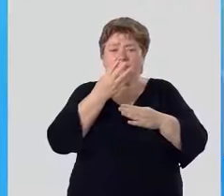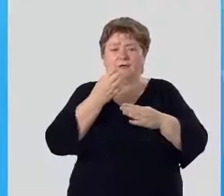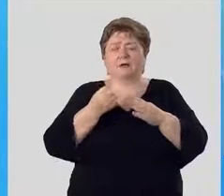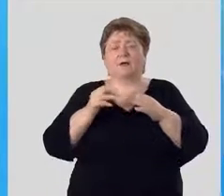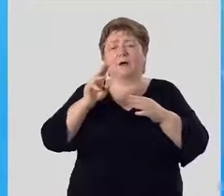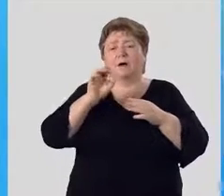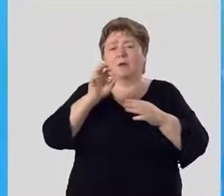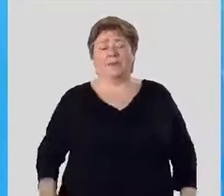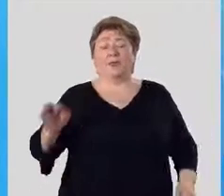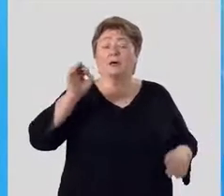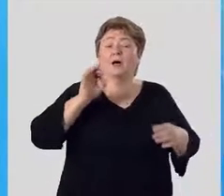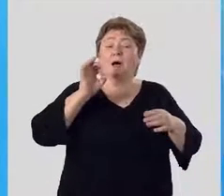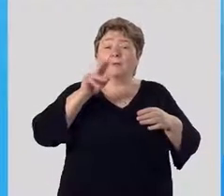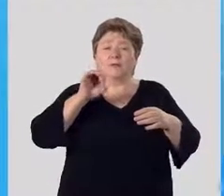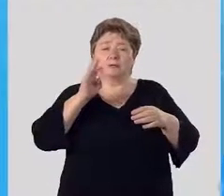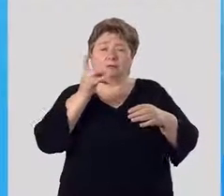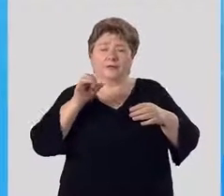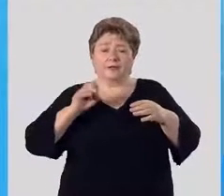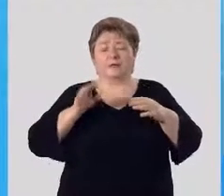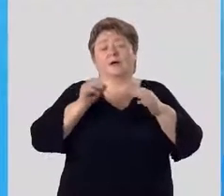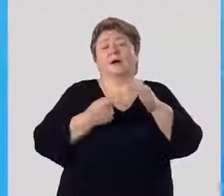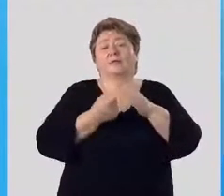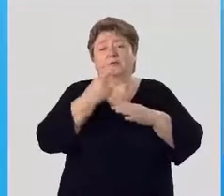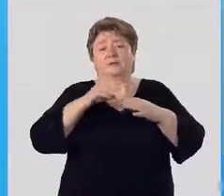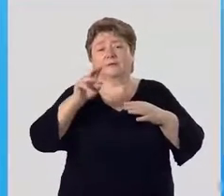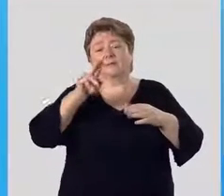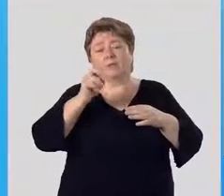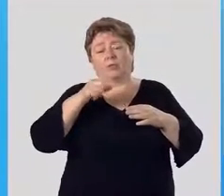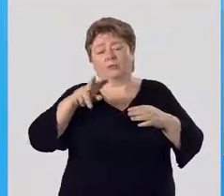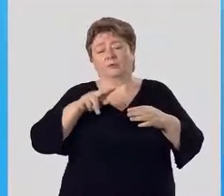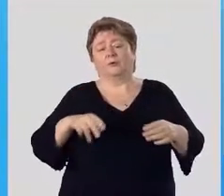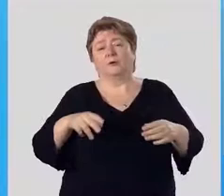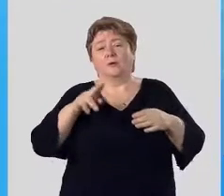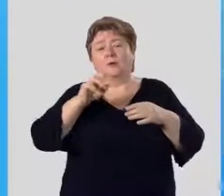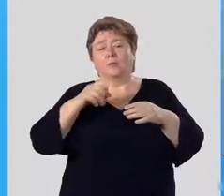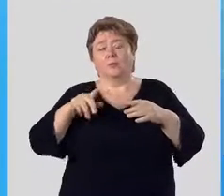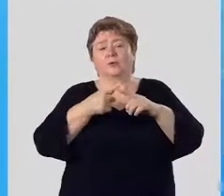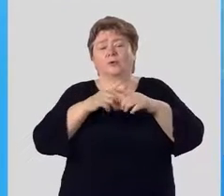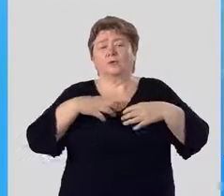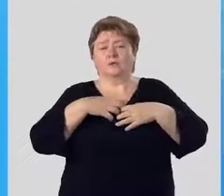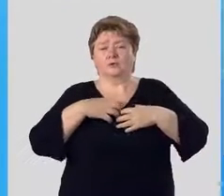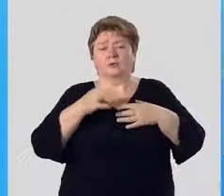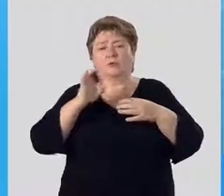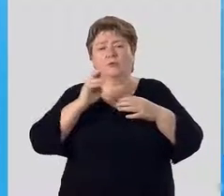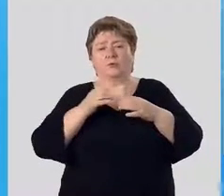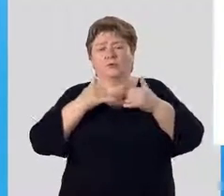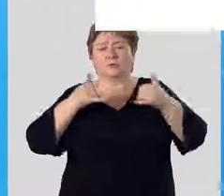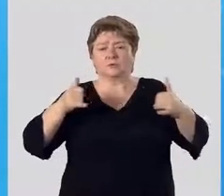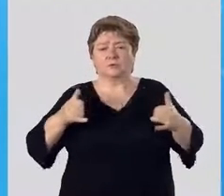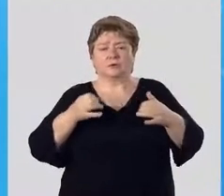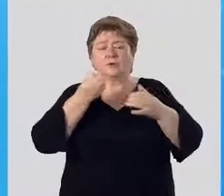опыление, оплодотворение, образование плода. Плод – это важнейший орган